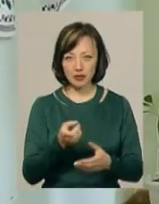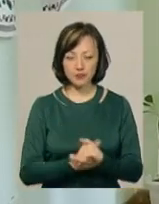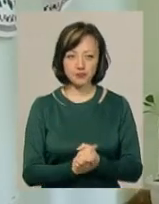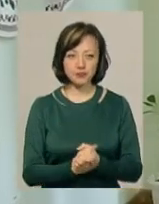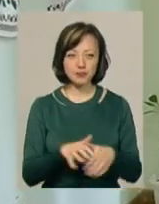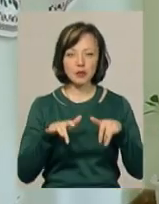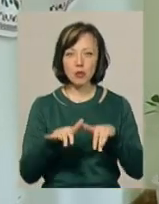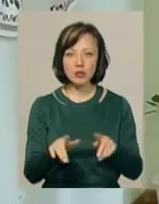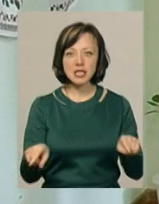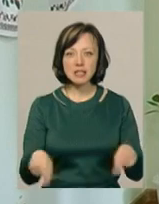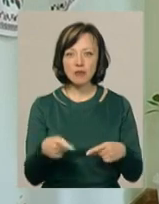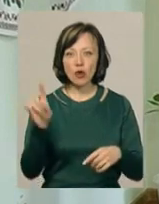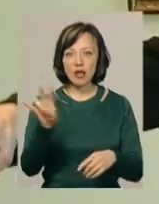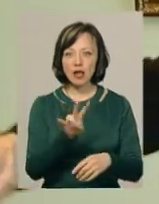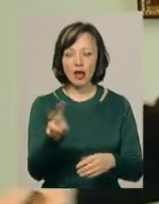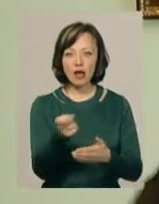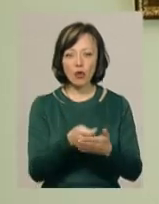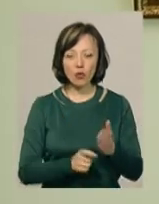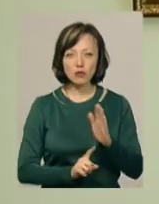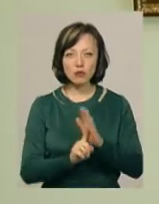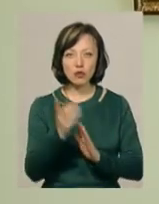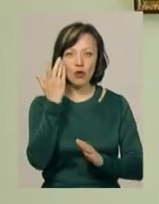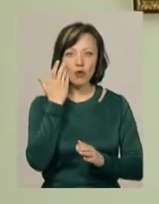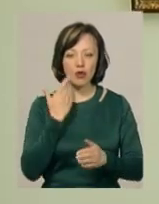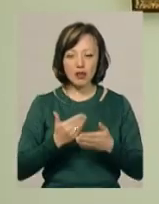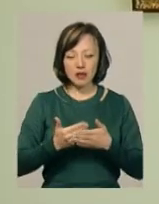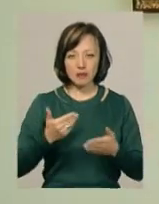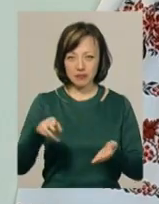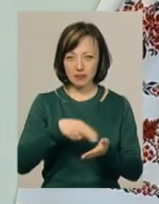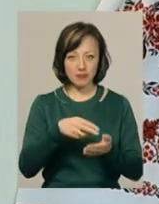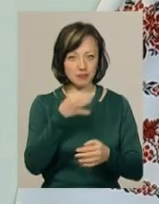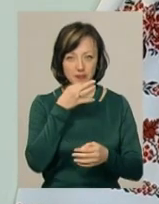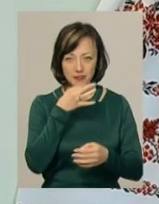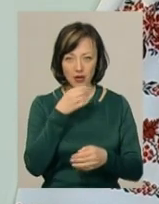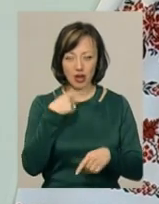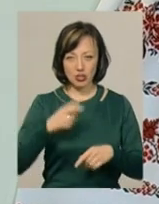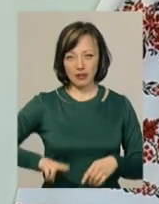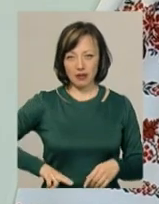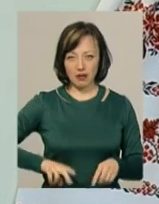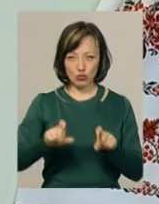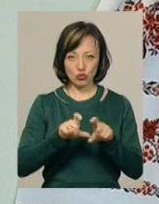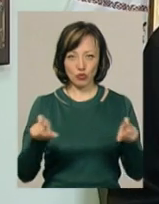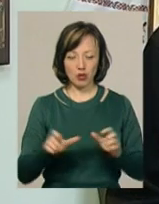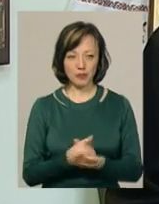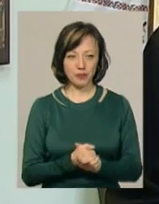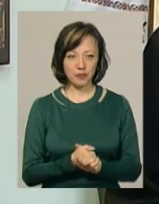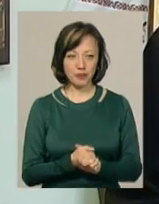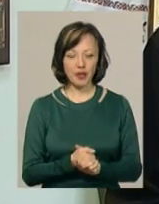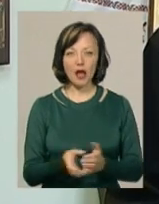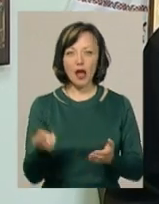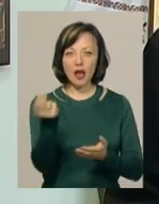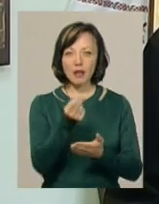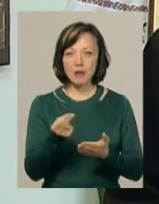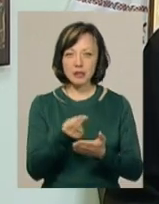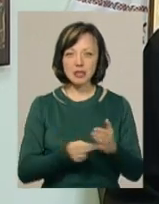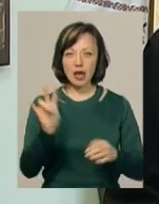Процес створення ікони розпочинається задовго до того, як на дошку ляже перший мазок, каже засновник Нікошу Микола Бенедишчук. Написання